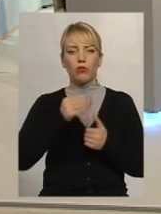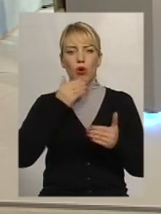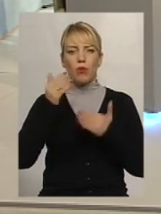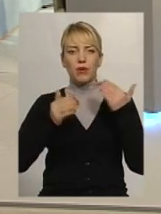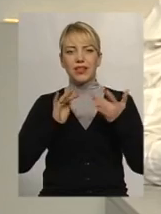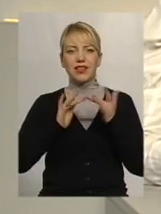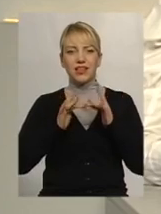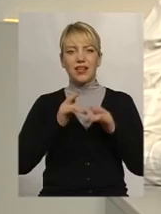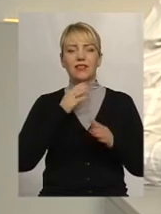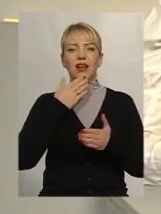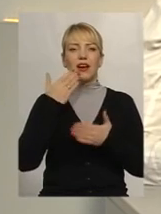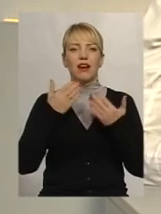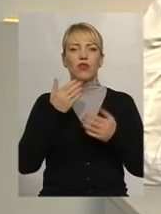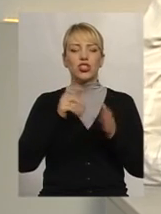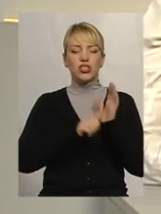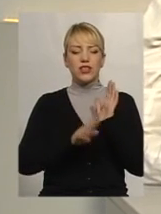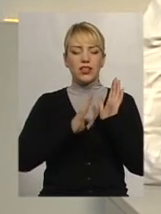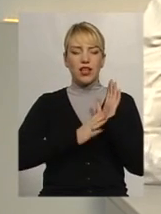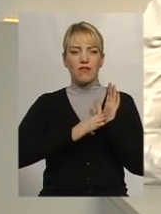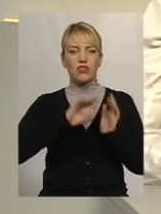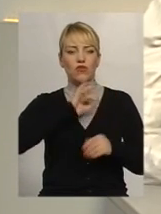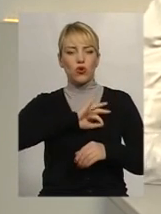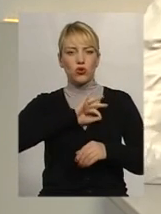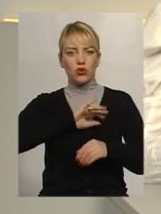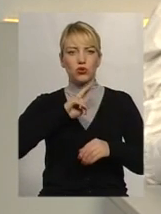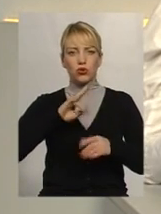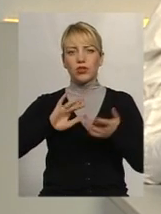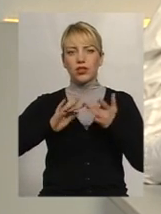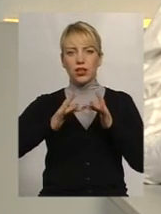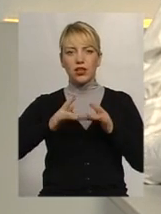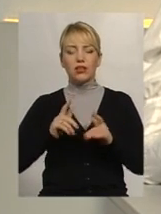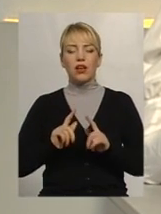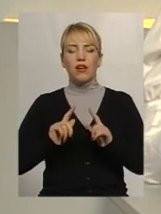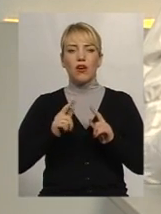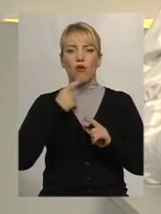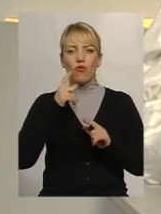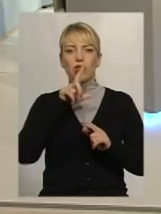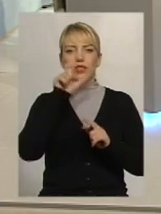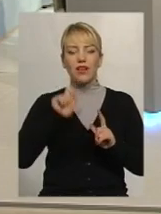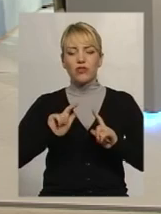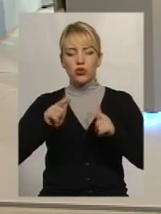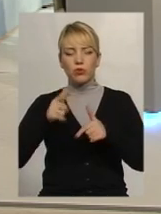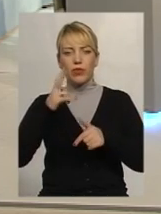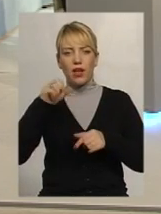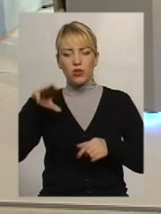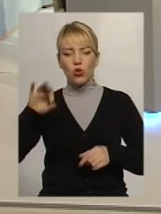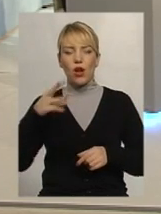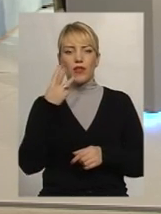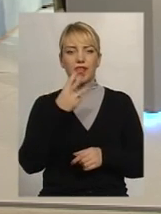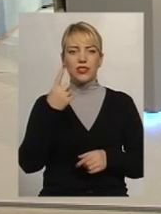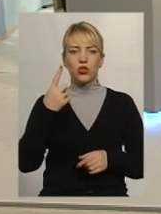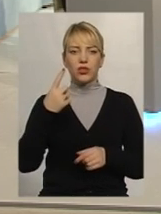69 українців-користувачів інтернету виступили за вступ до НАТО, але все ж 31% проти.